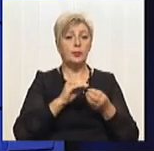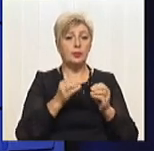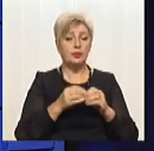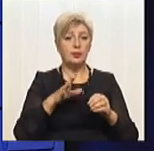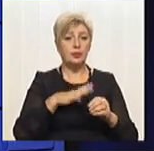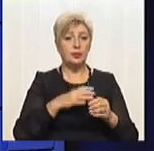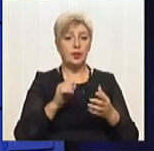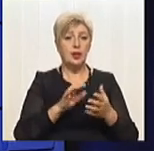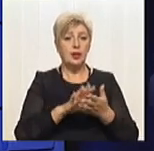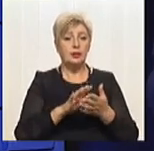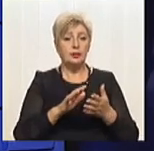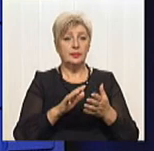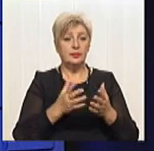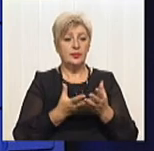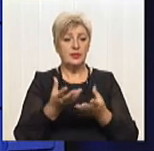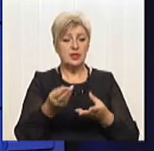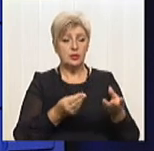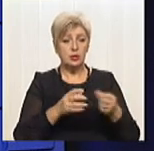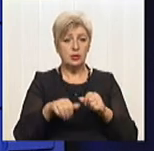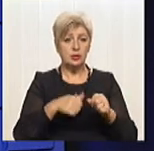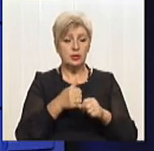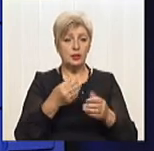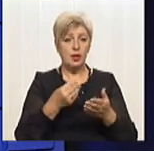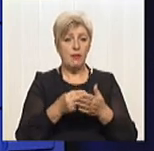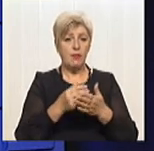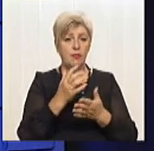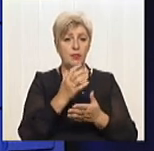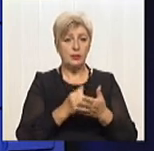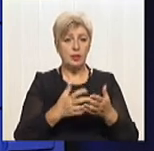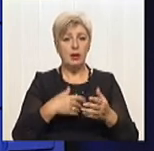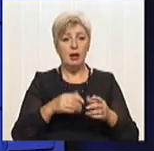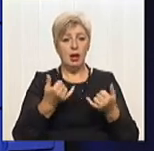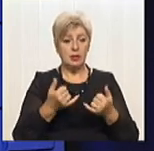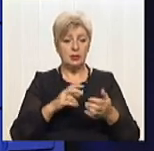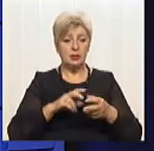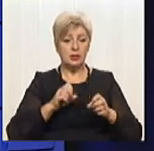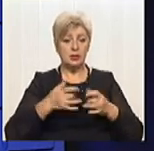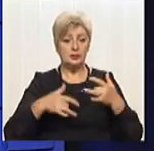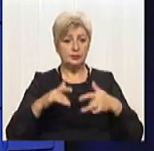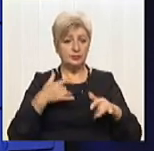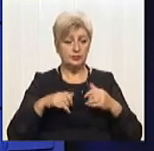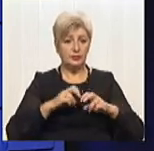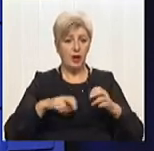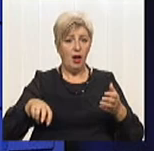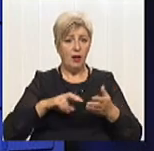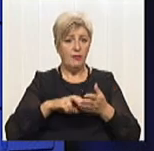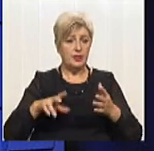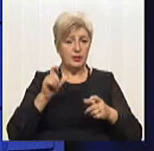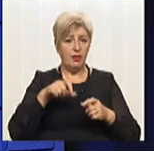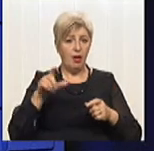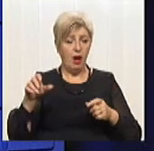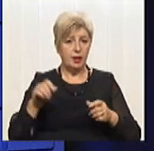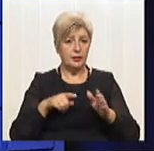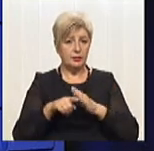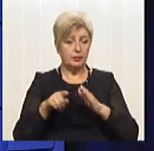знос основних фондів. Сьогодні до неї додалась така проблема, як відтік кадрів. Ми маємо в господарстві страшний відтік кадрів. Зараз